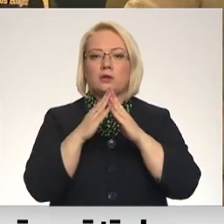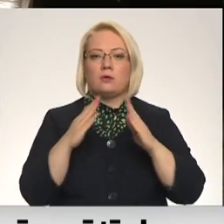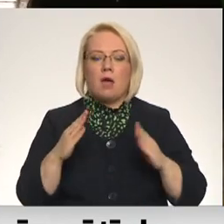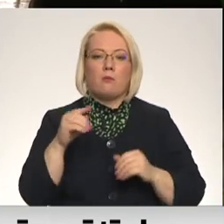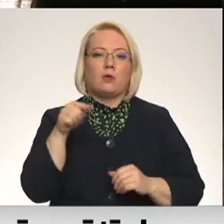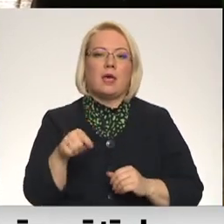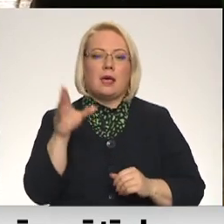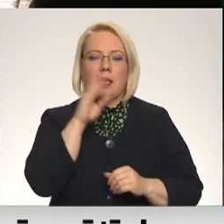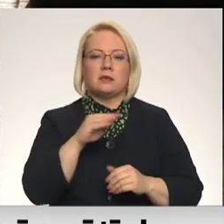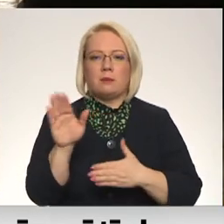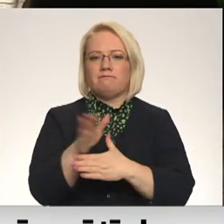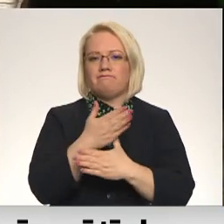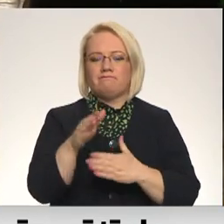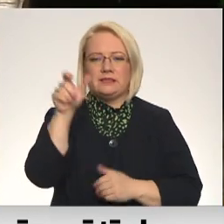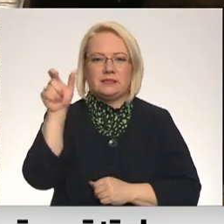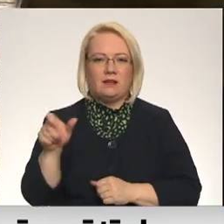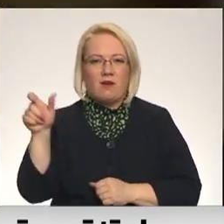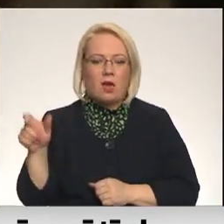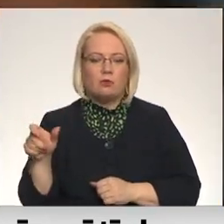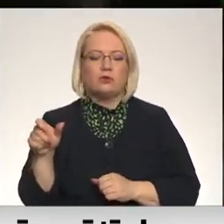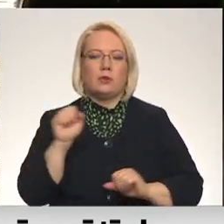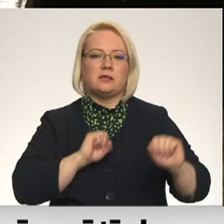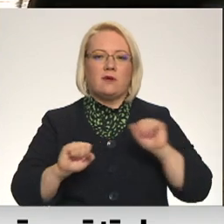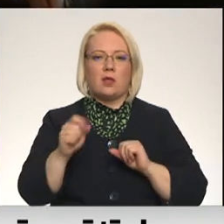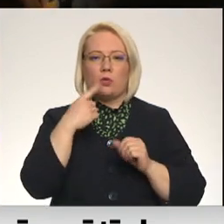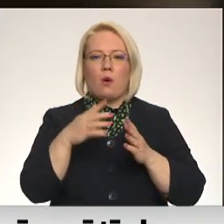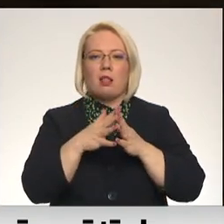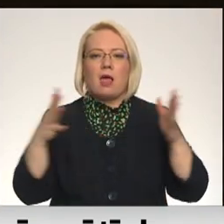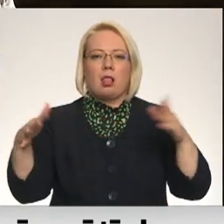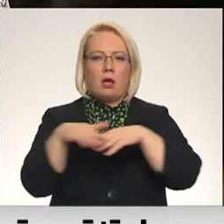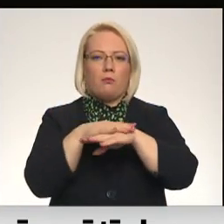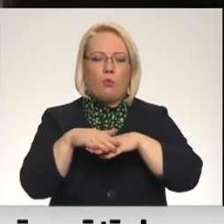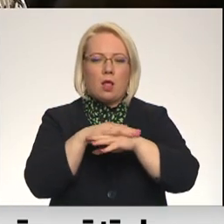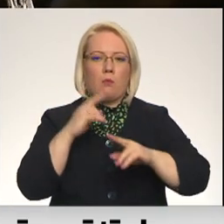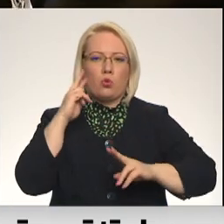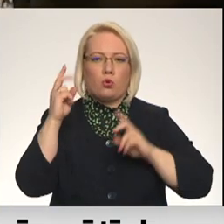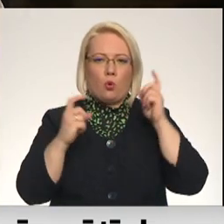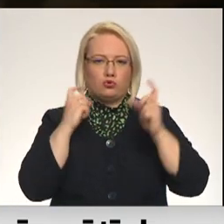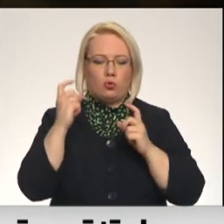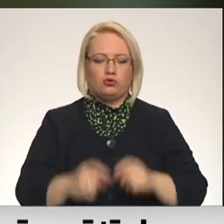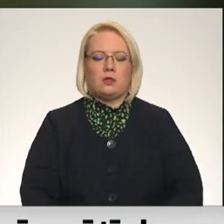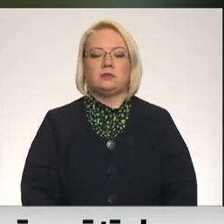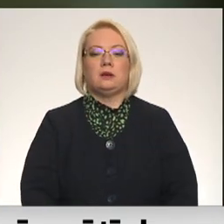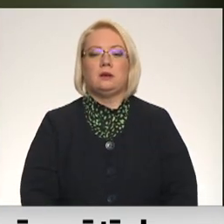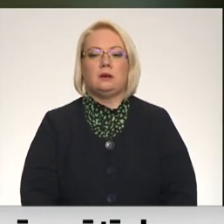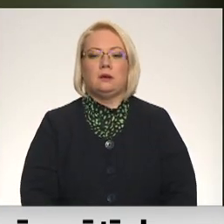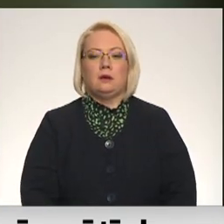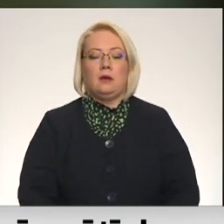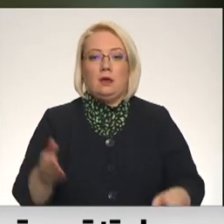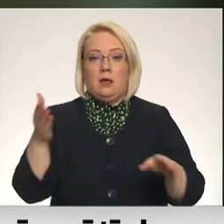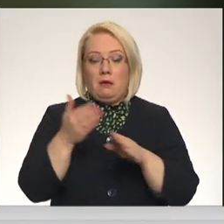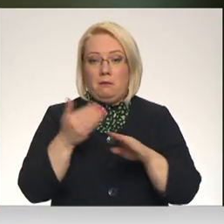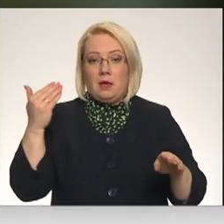iespējams nodalīt cilvēku plūsmas un izvairīties no lieliem pūļiem un trokšņošanas. Pirms jaunā centra